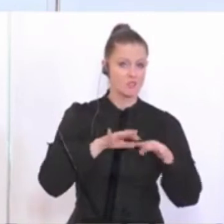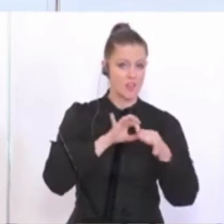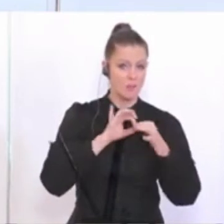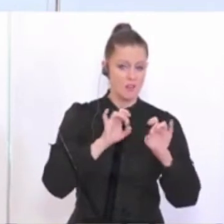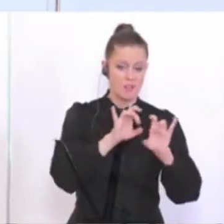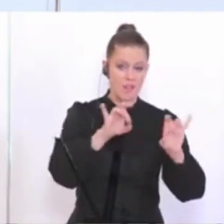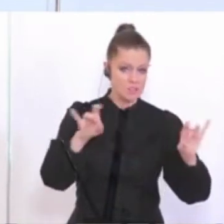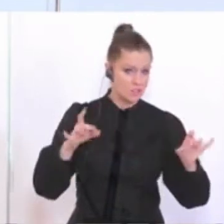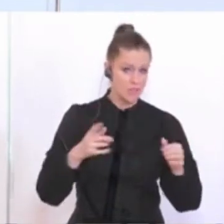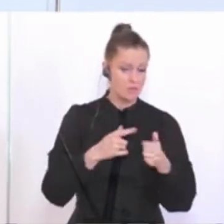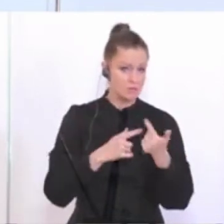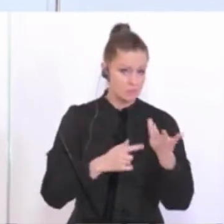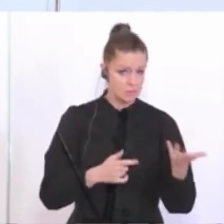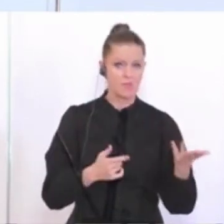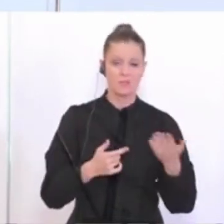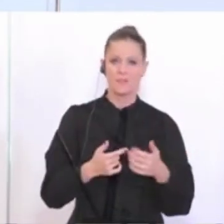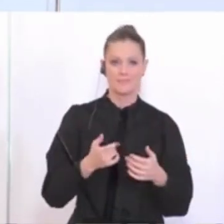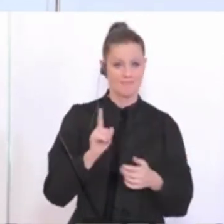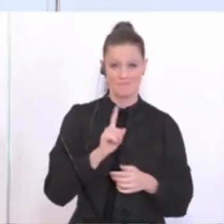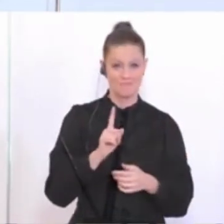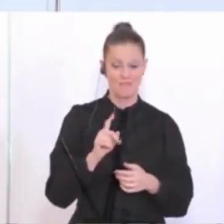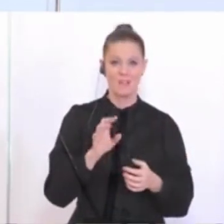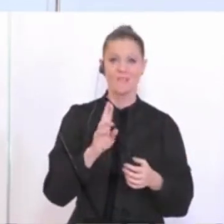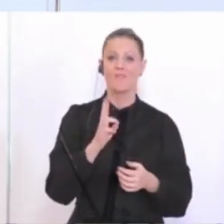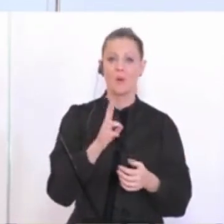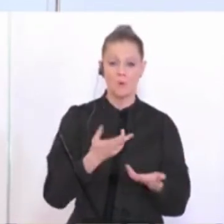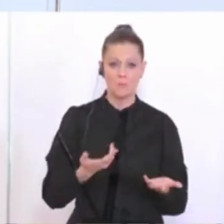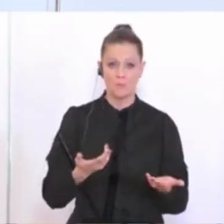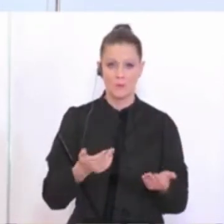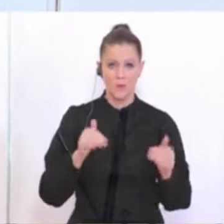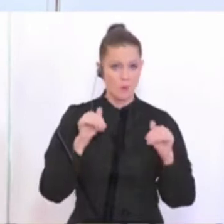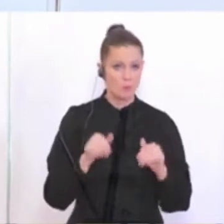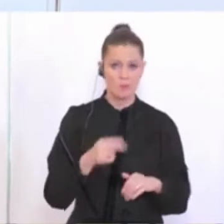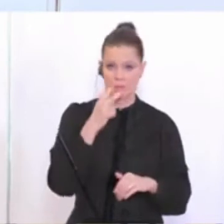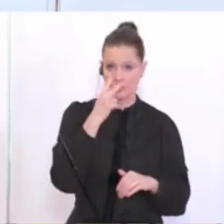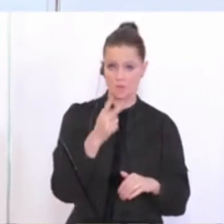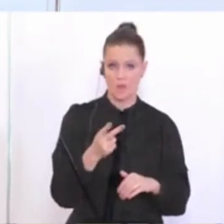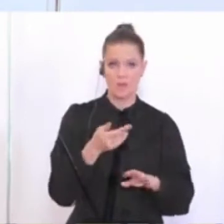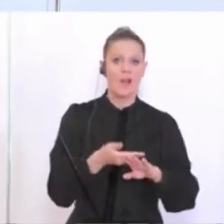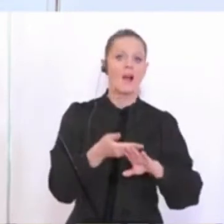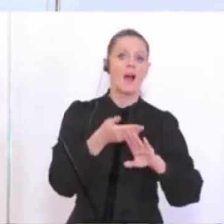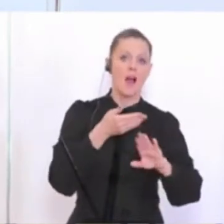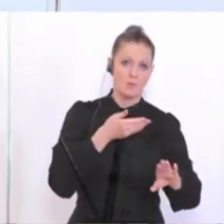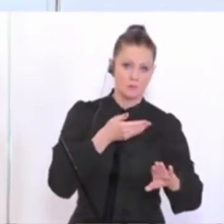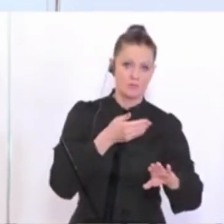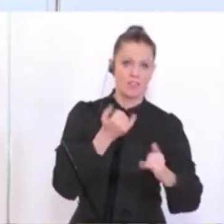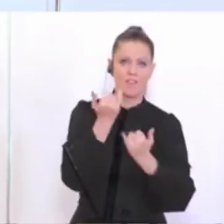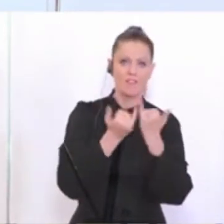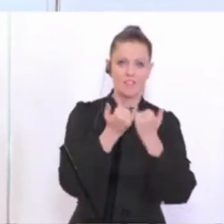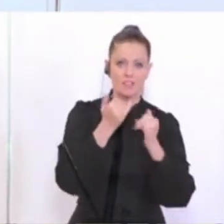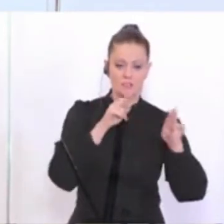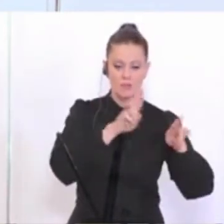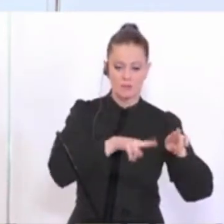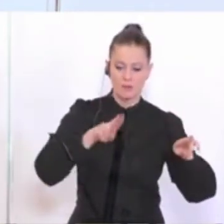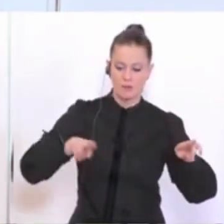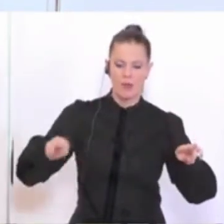Ansteckungsprobleme, sondern weil wir ja dann immer danach trachten müssen, was ist der Abstand auf der Liegewiese, das geht ja vielleicht eben